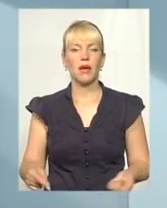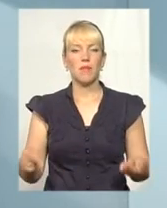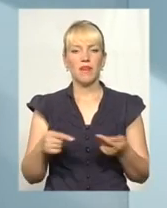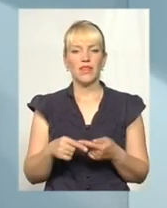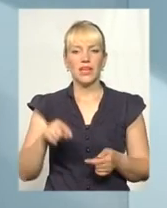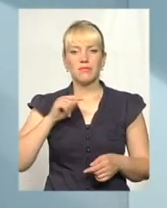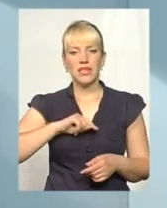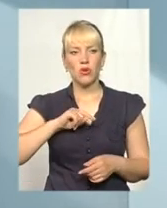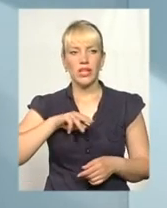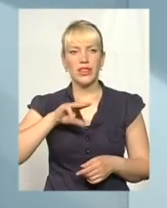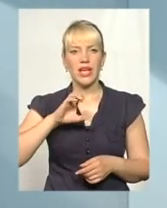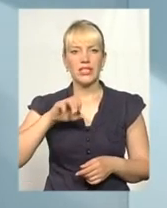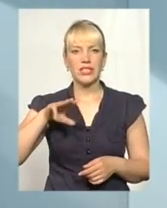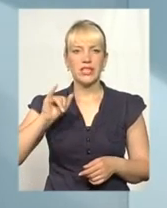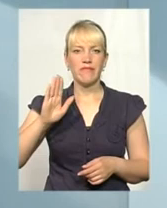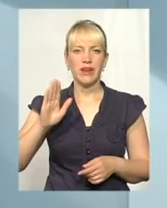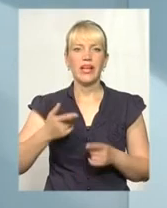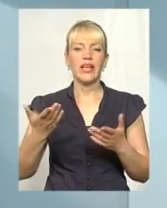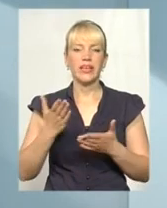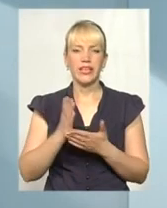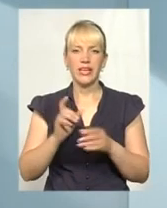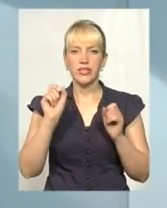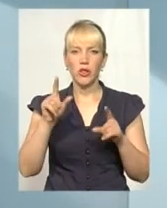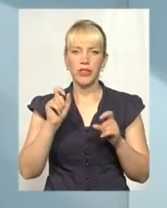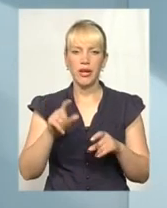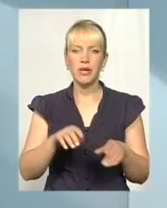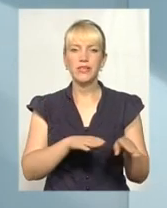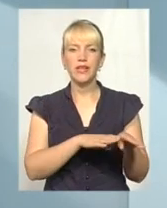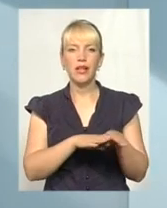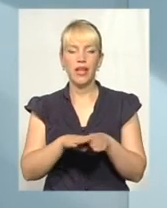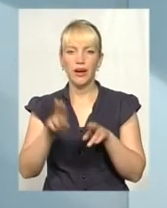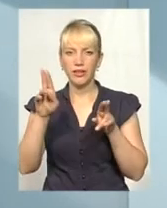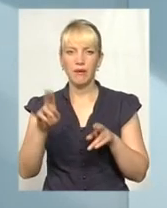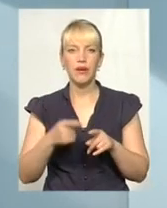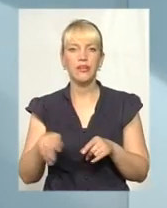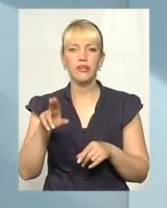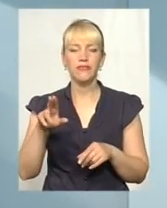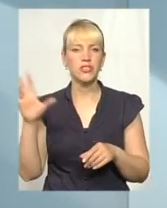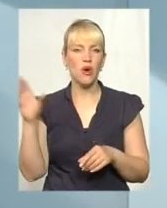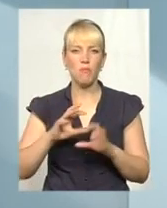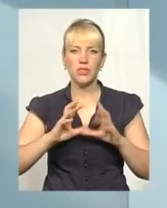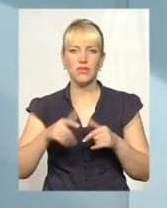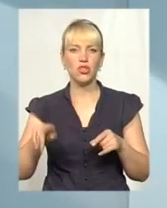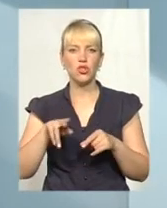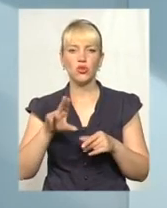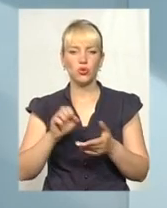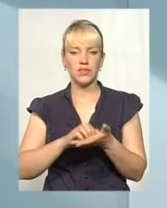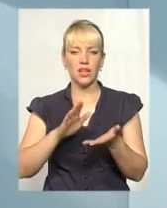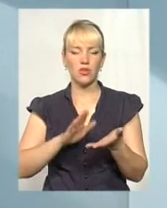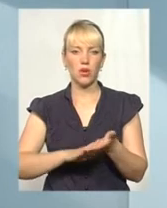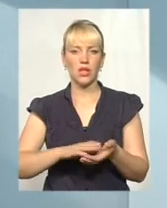психологічних тестів, які є золотими стандартами у всьому світі щодо встановлення діагнозу аутизм.